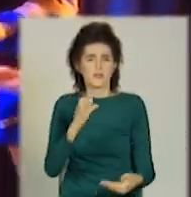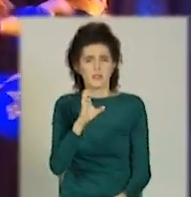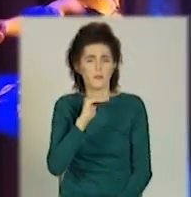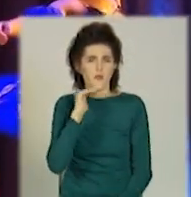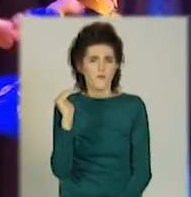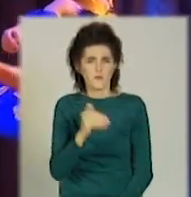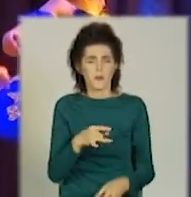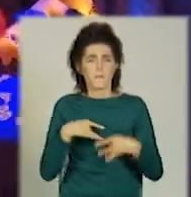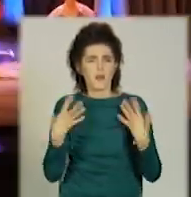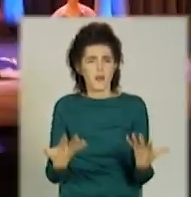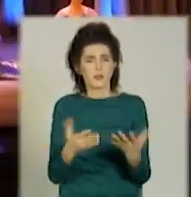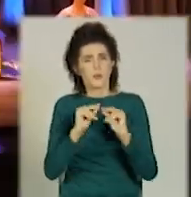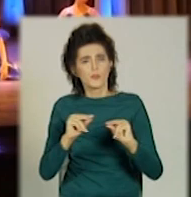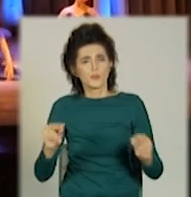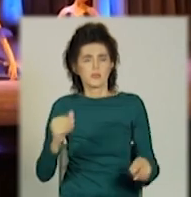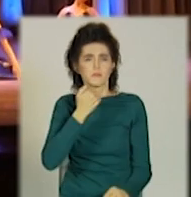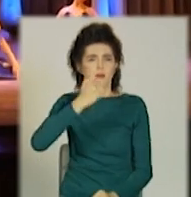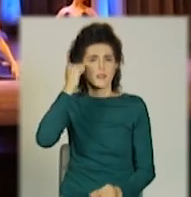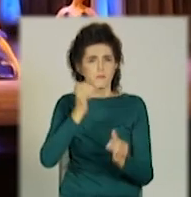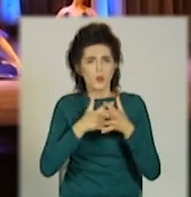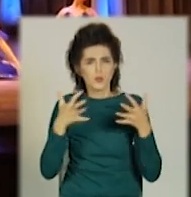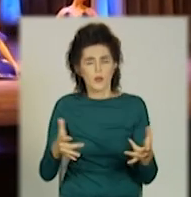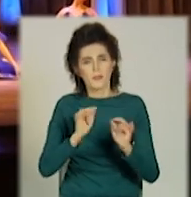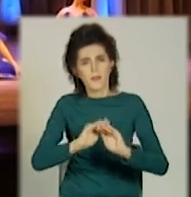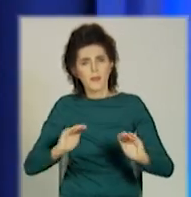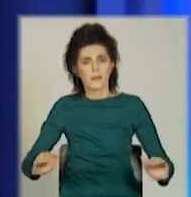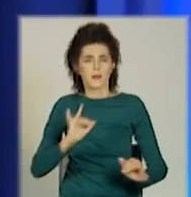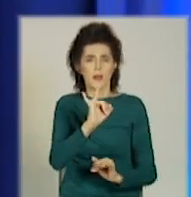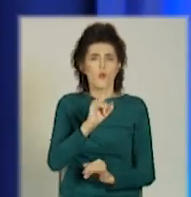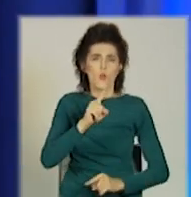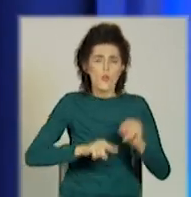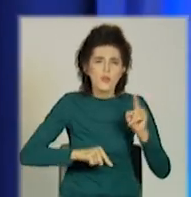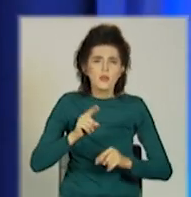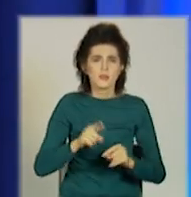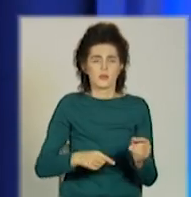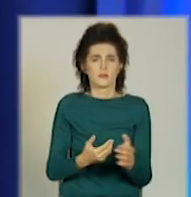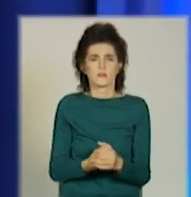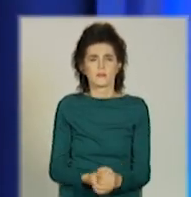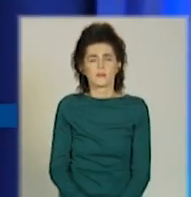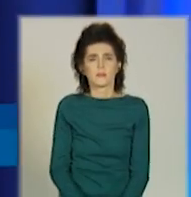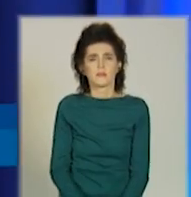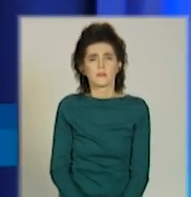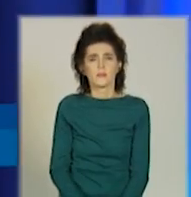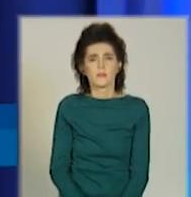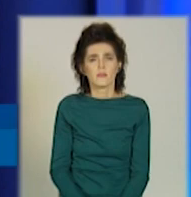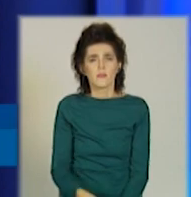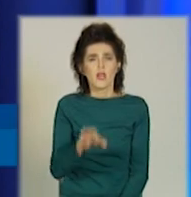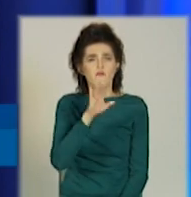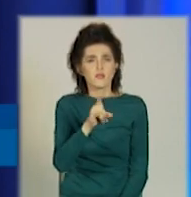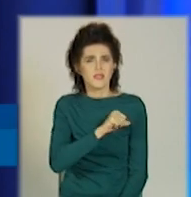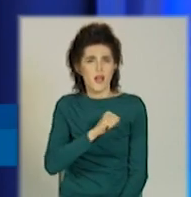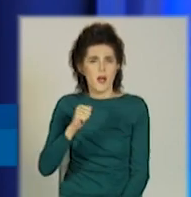і турботу. Вчителям завдячують і діти, і батьки. Ви локалотіви, які зміняють